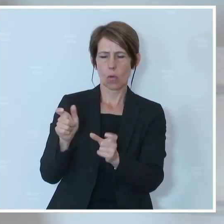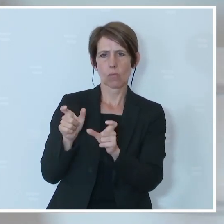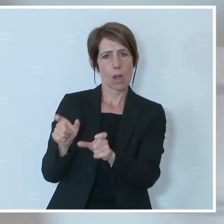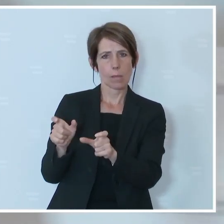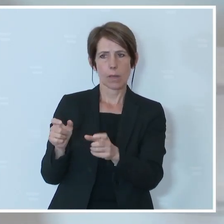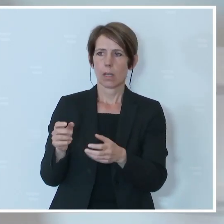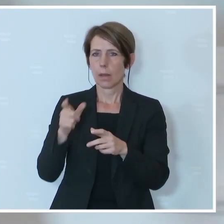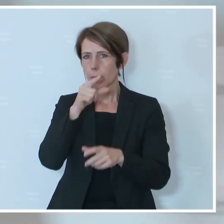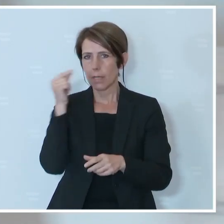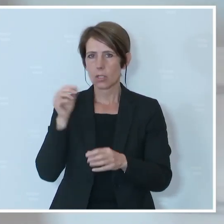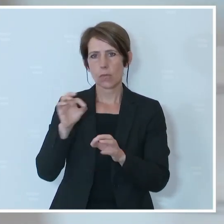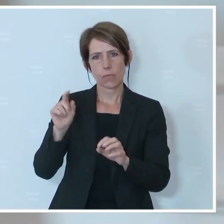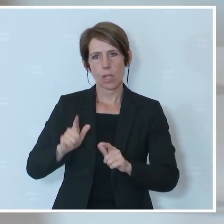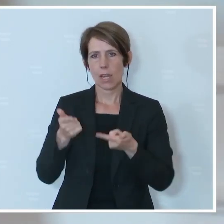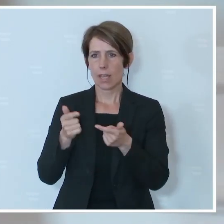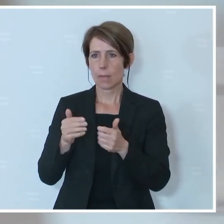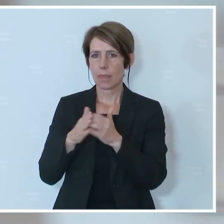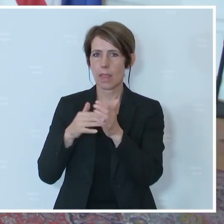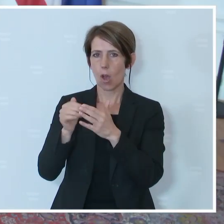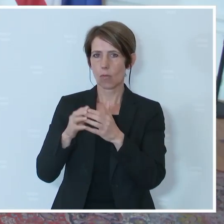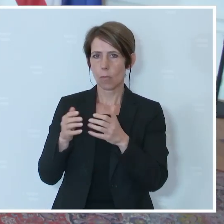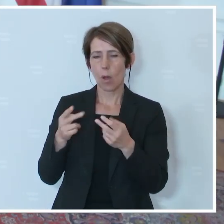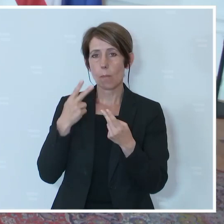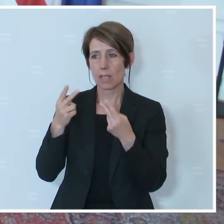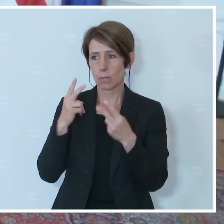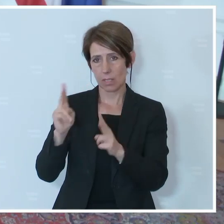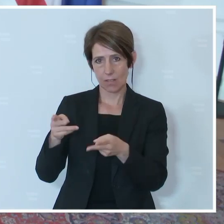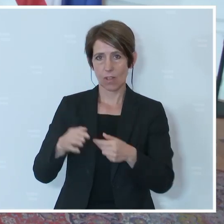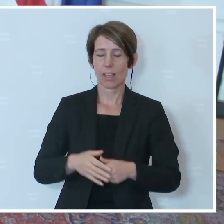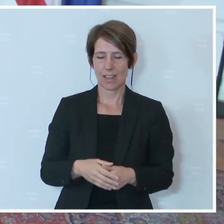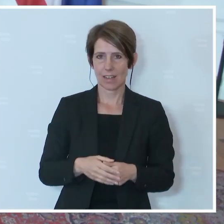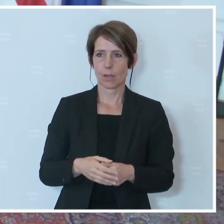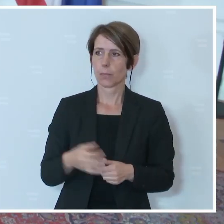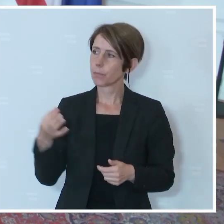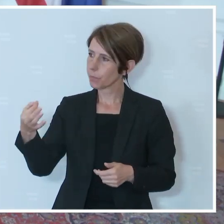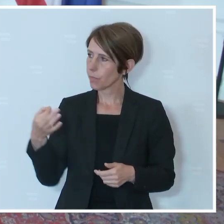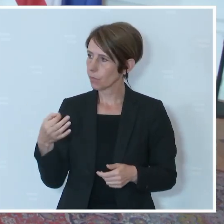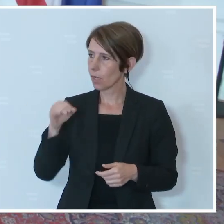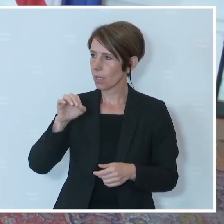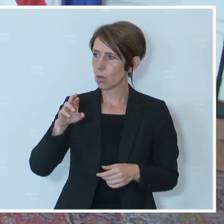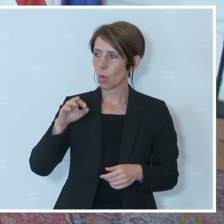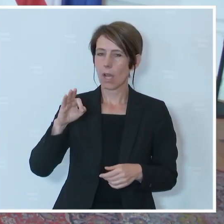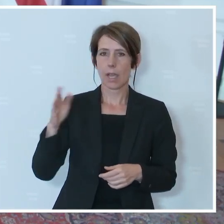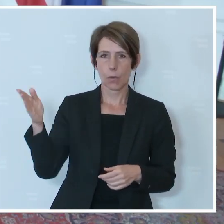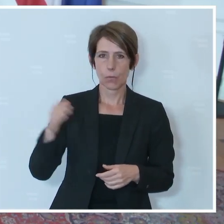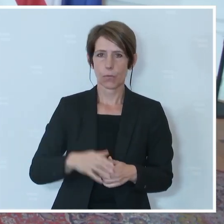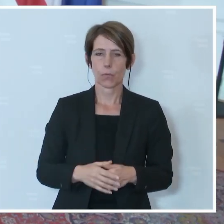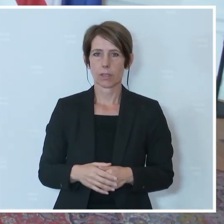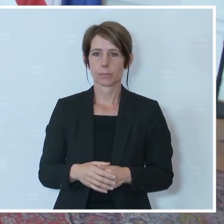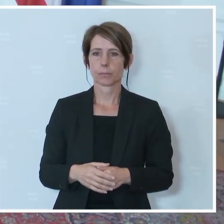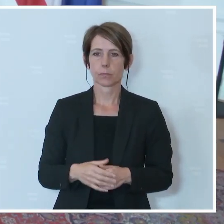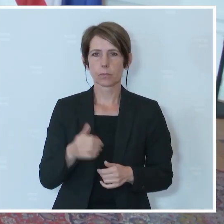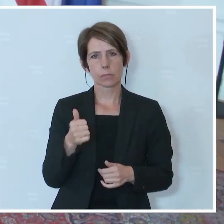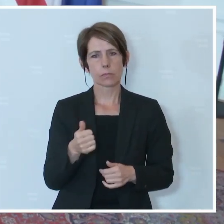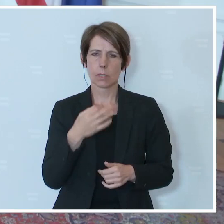eine Perspektive für ihr Leben aufbaut. Danke sehr. Danke. Herr Paschinger vom ORF, bitte. Ich hätte eine Frage zu